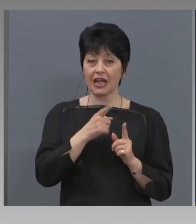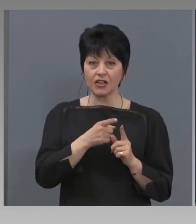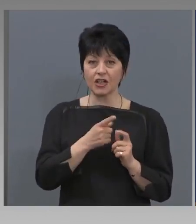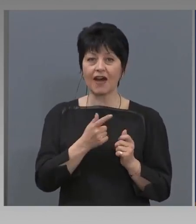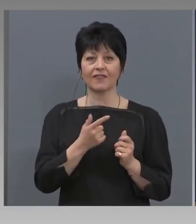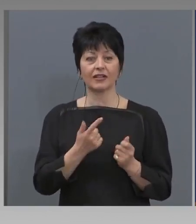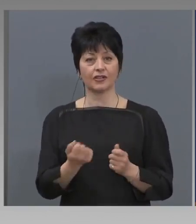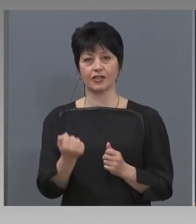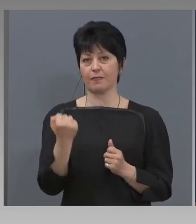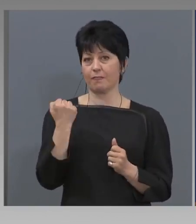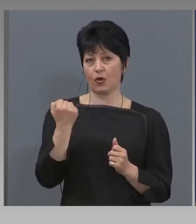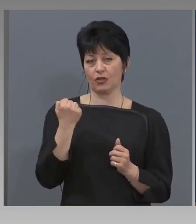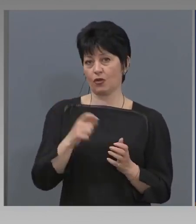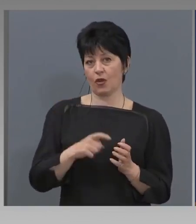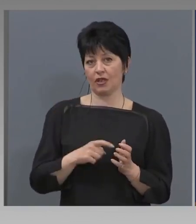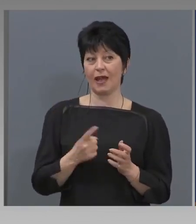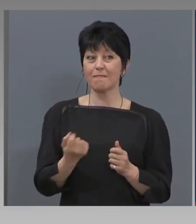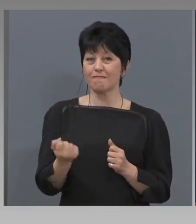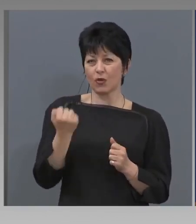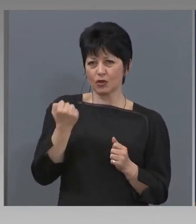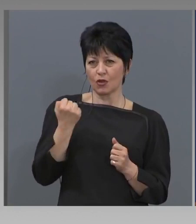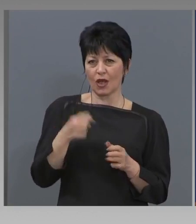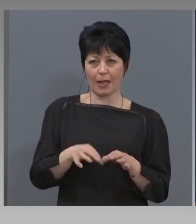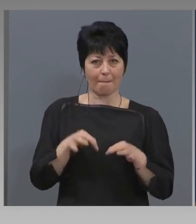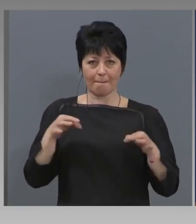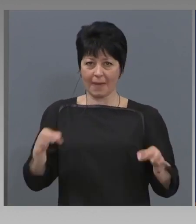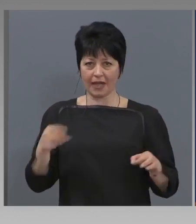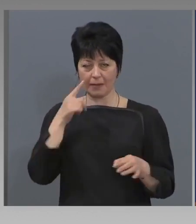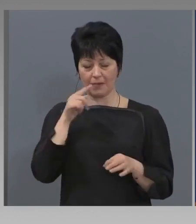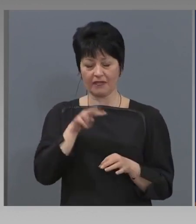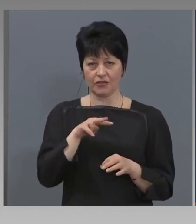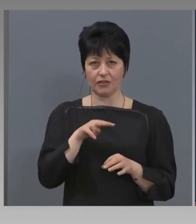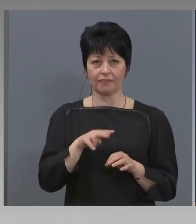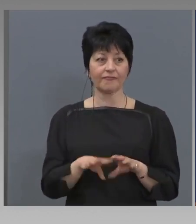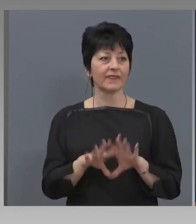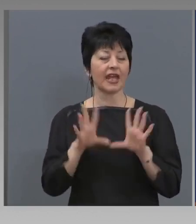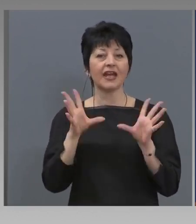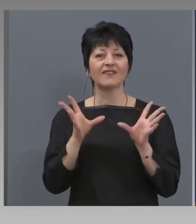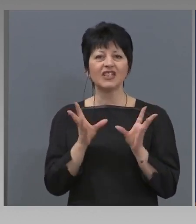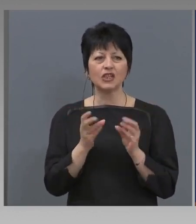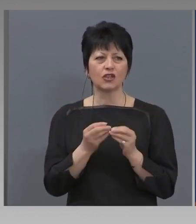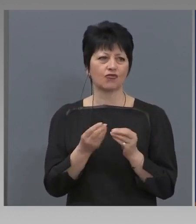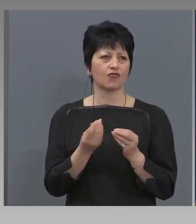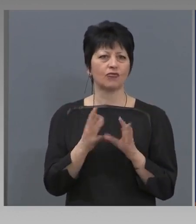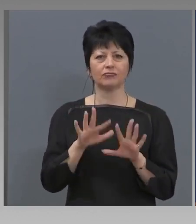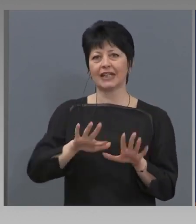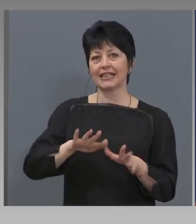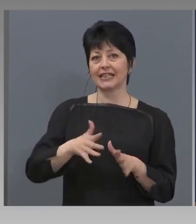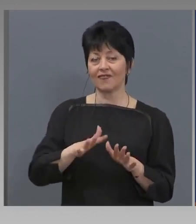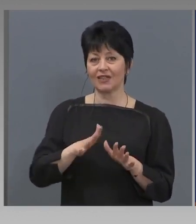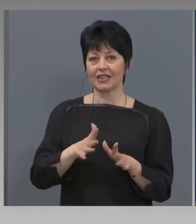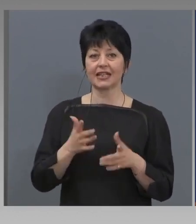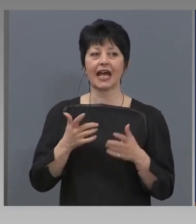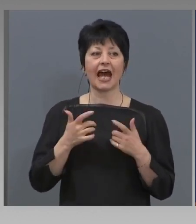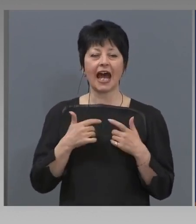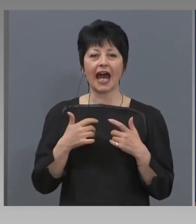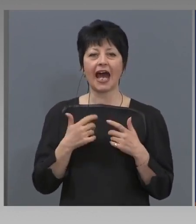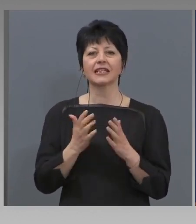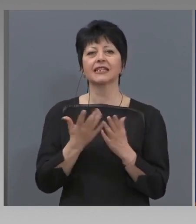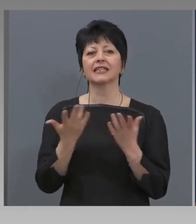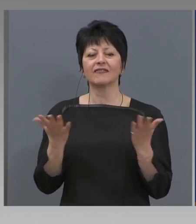Други по-строги мерки предвиждате ли? Не, наистина времето... Всичко зависи, госпожо, аз затова започвам с думите,